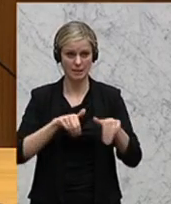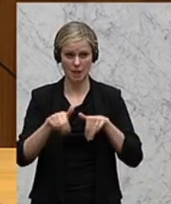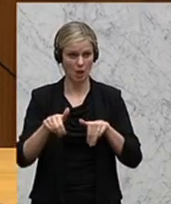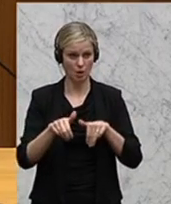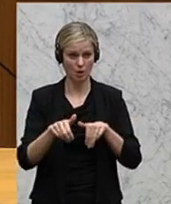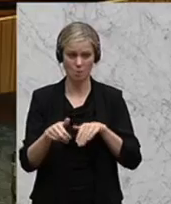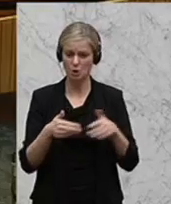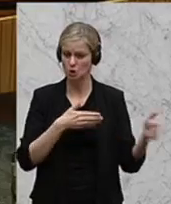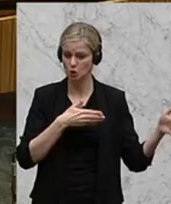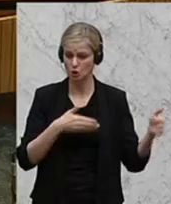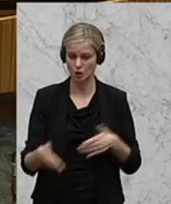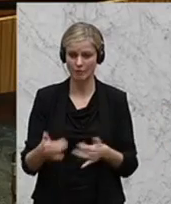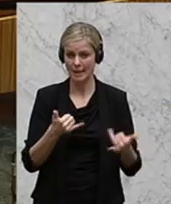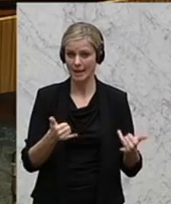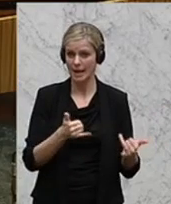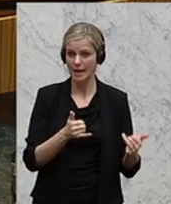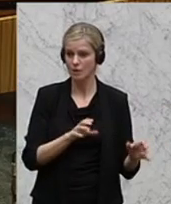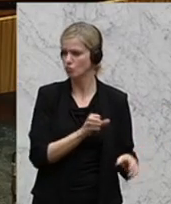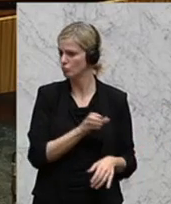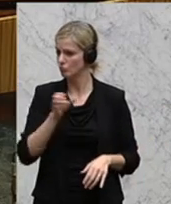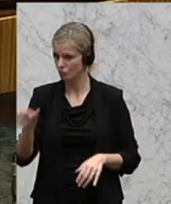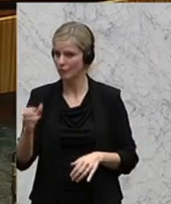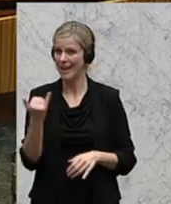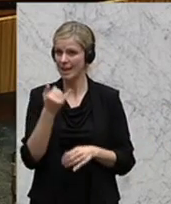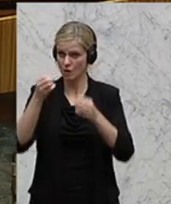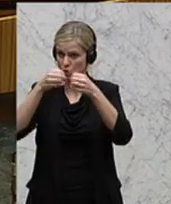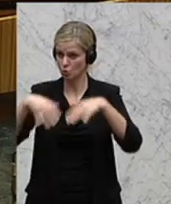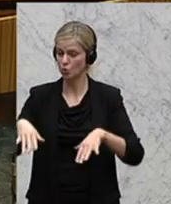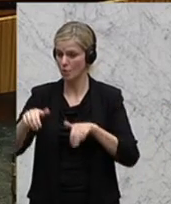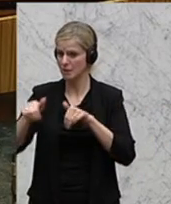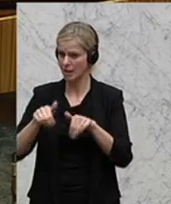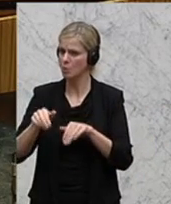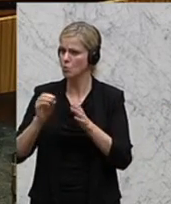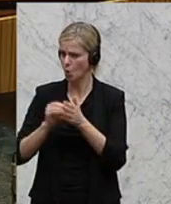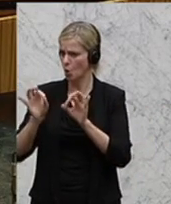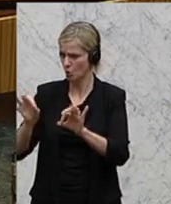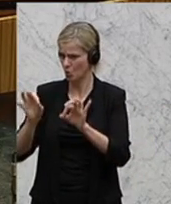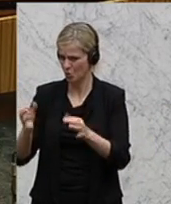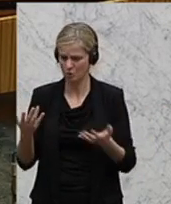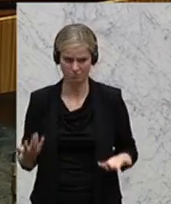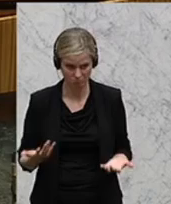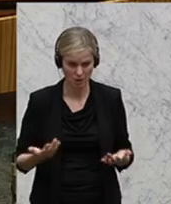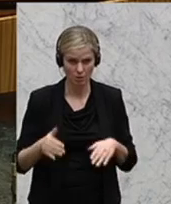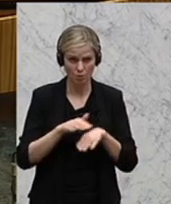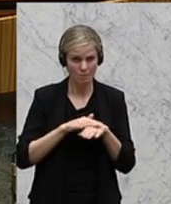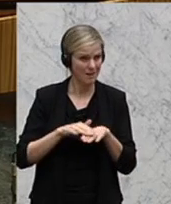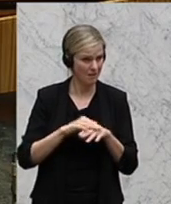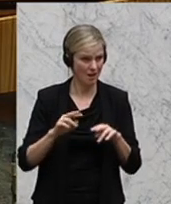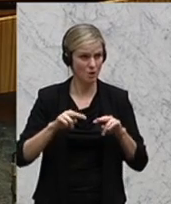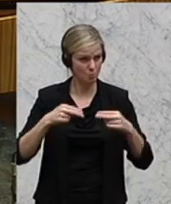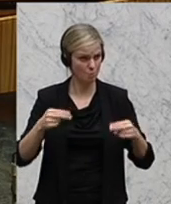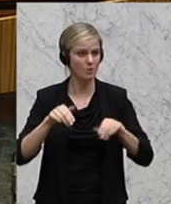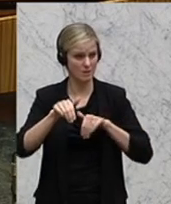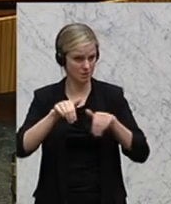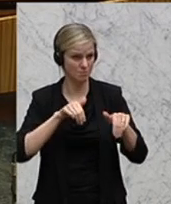und geben ihm das noch funktionierende Infrastrukturministerium. Ja, was hat der Bundesminister klug geleistet? Er hat